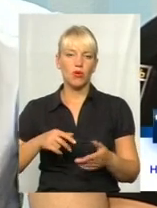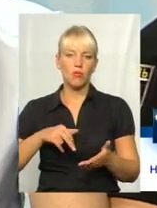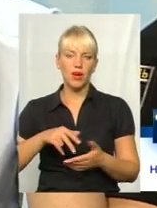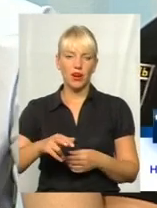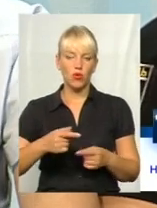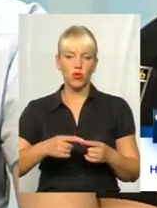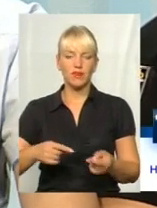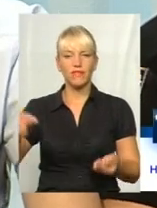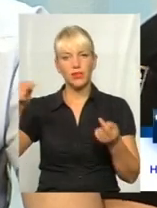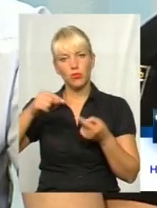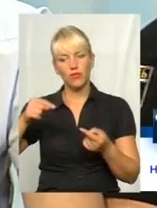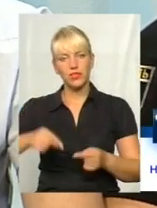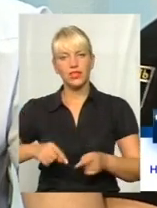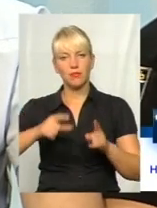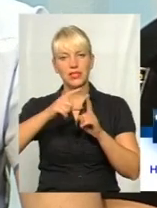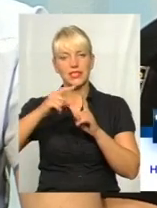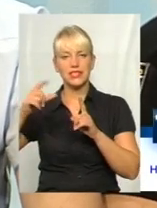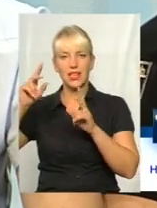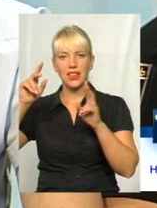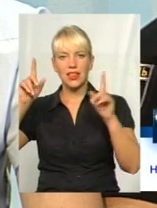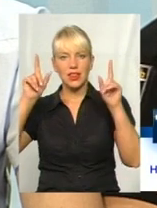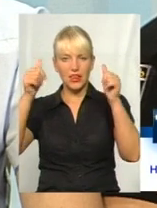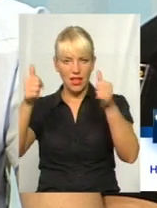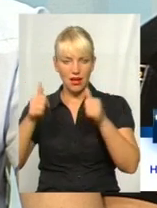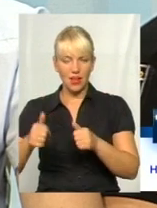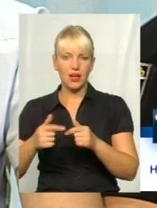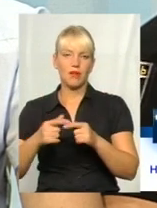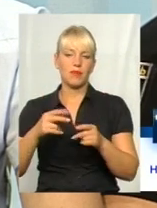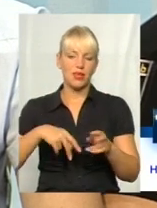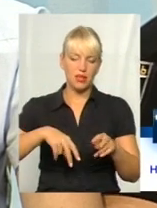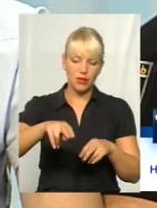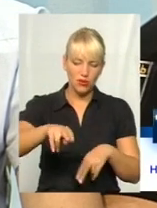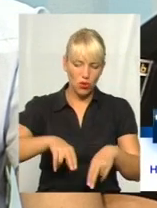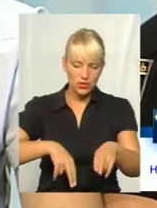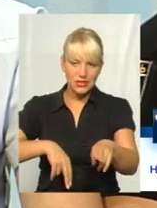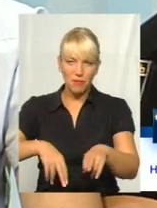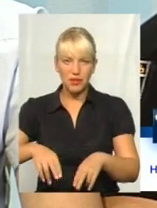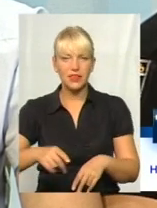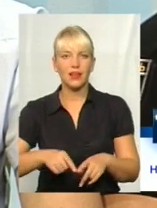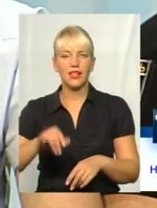знаками та об'єктами дорожньої розмітки, світофорами. Але дана